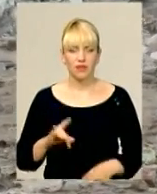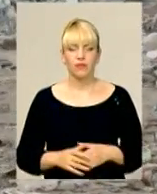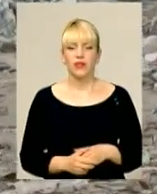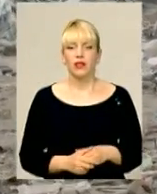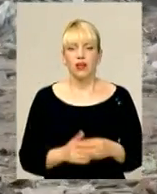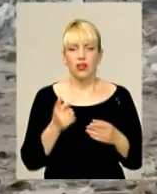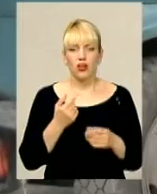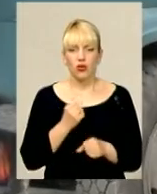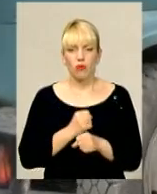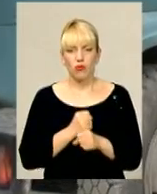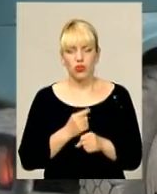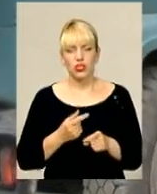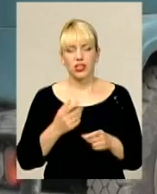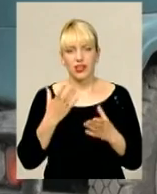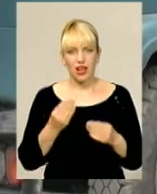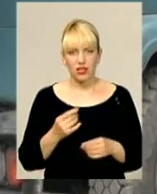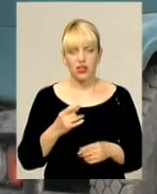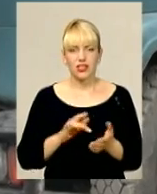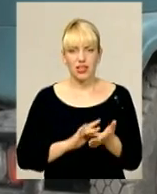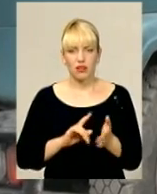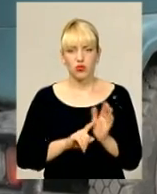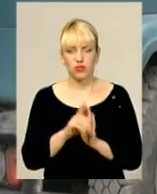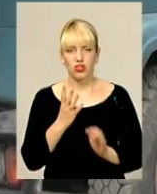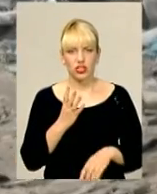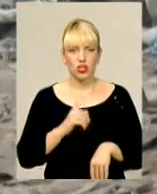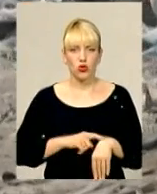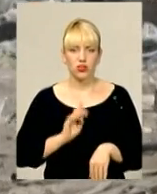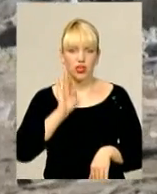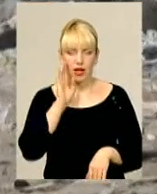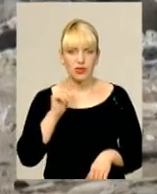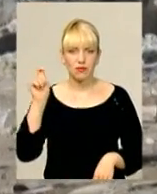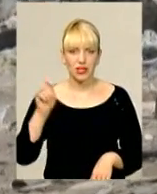починається десь о четвертій ранку, з приїздом перших сміттєвозів.